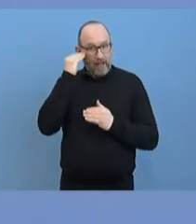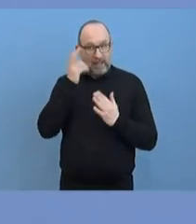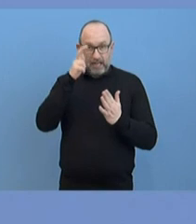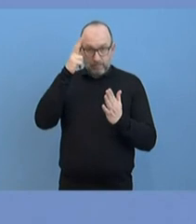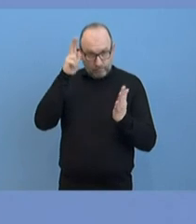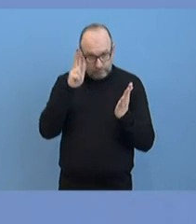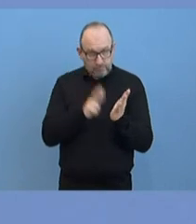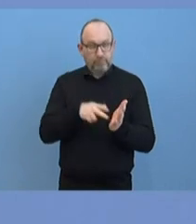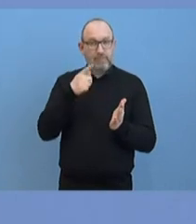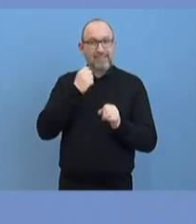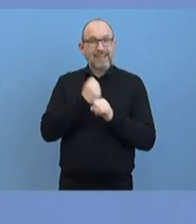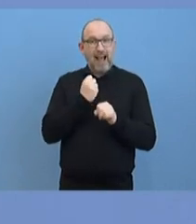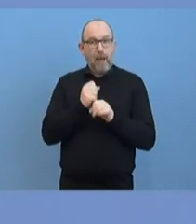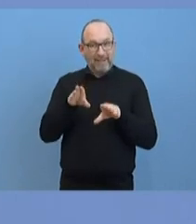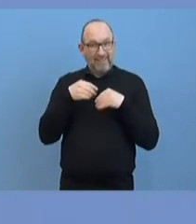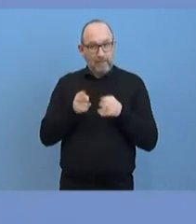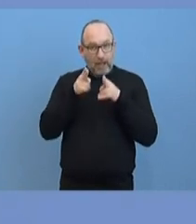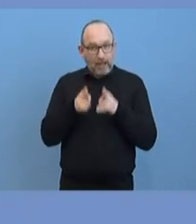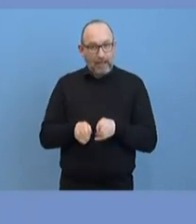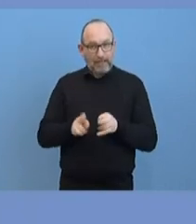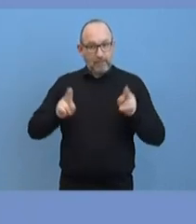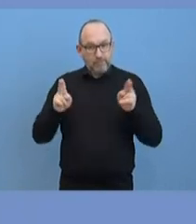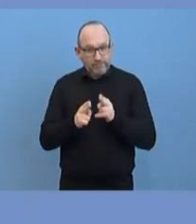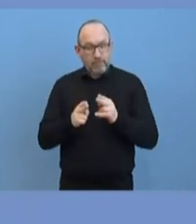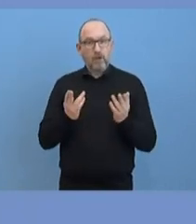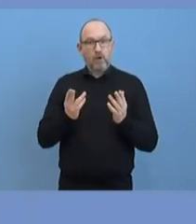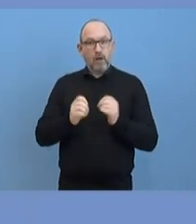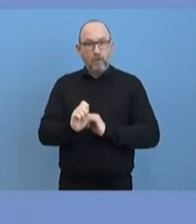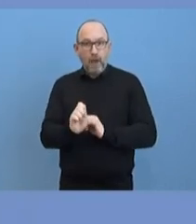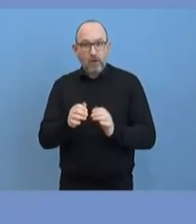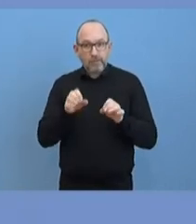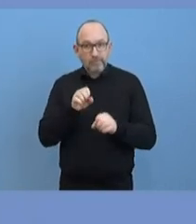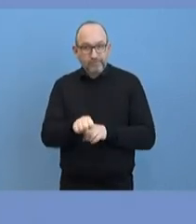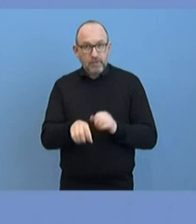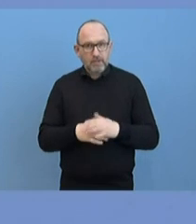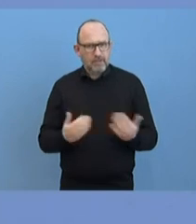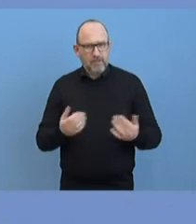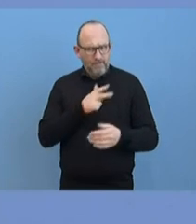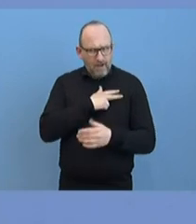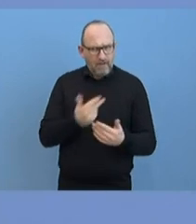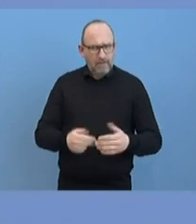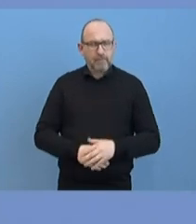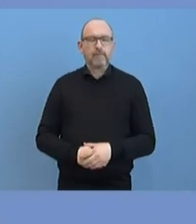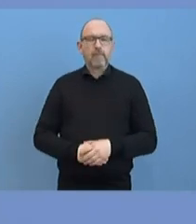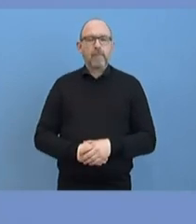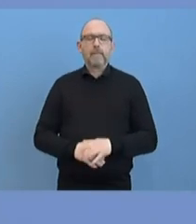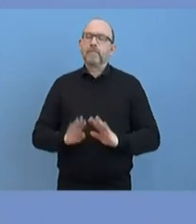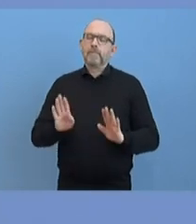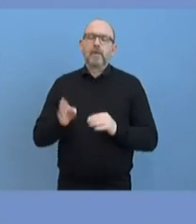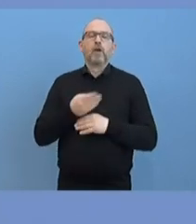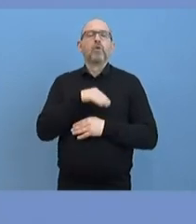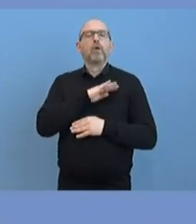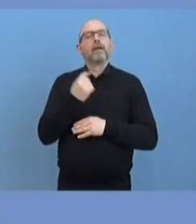beschränkt werden, beziehungsweise ausgesetzt werden? Herr Jung, der Kollege hat es ja gesagt, es ist wirklich sinnvoll, sich mit einer solchen